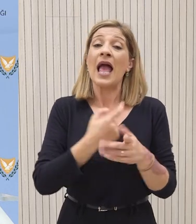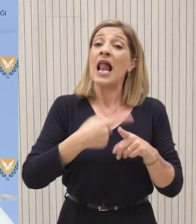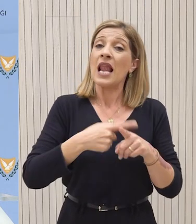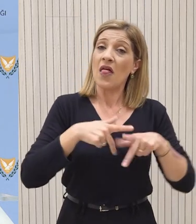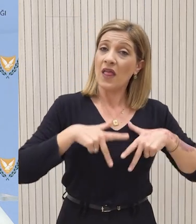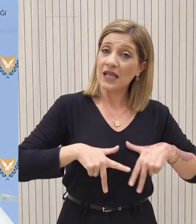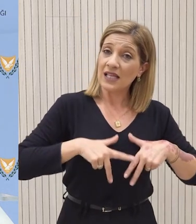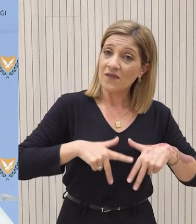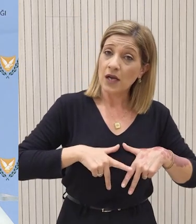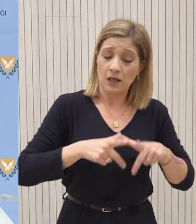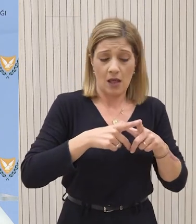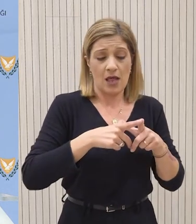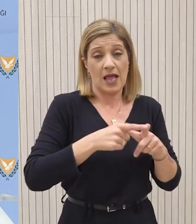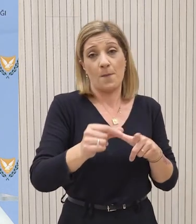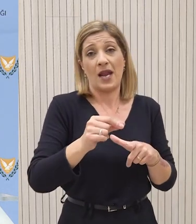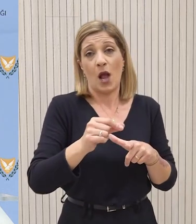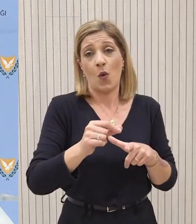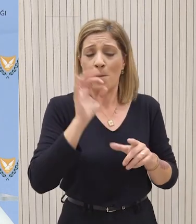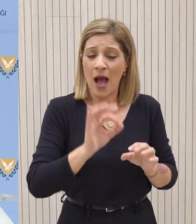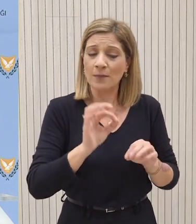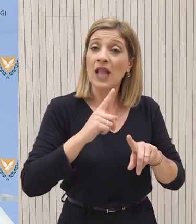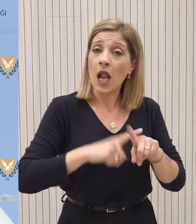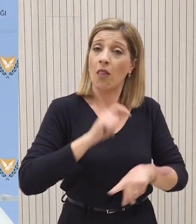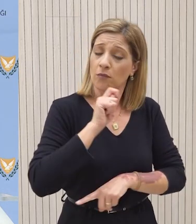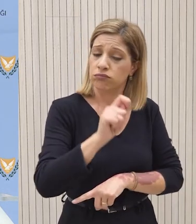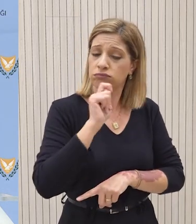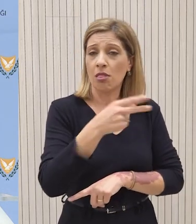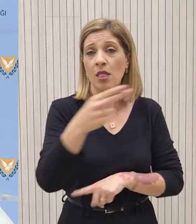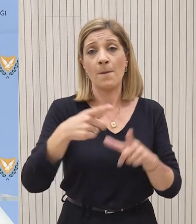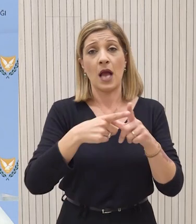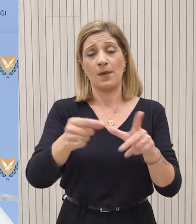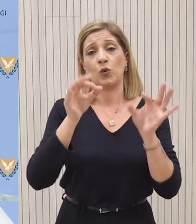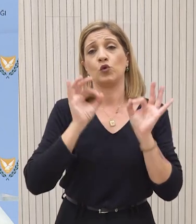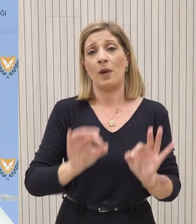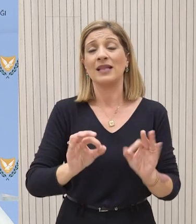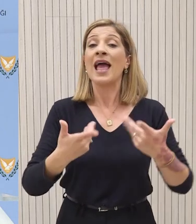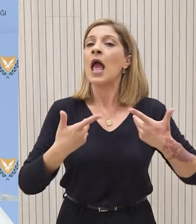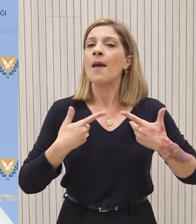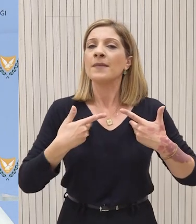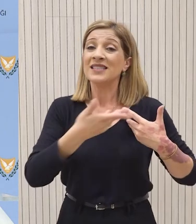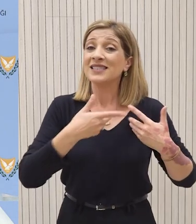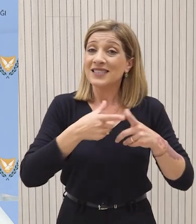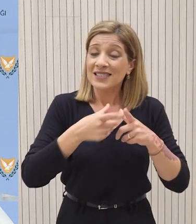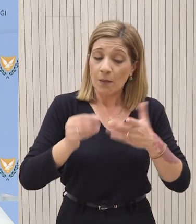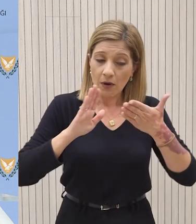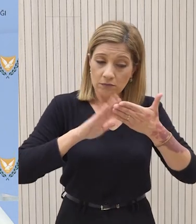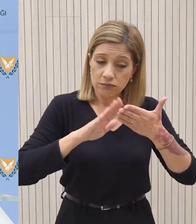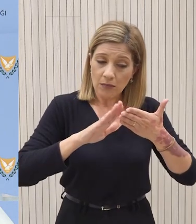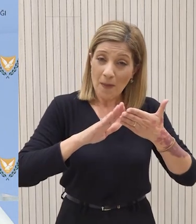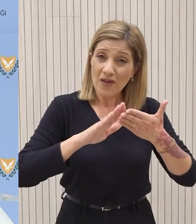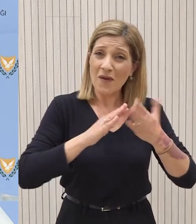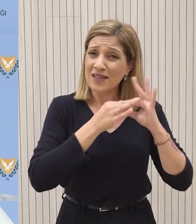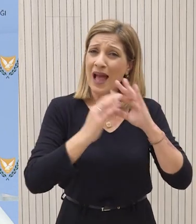κυβέρνησης το Κυπριακό είναι πάντοτε πολύ υψηλά στην ατζέντα της ελληνικής κυβέρνησης. Επαναλαμβάνω, βρισκόμαστε σε διαρκή επικοινωνία με την ελληνική κυβέρνηση